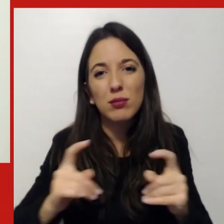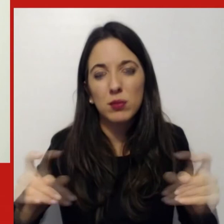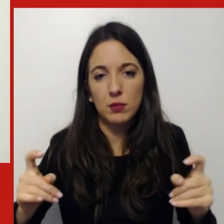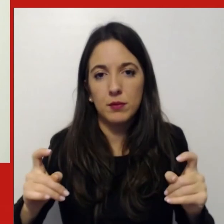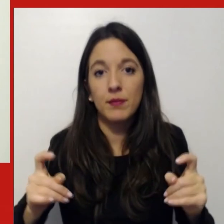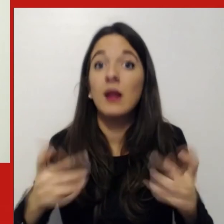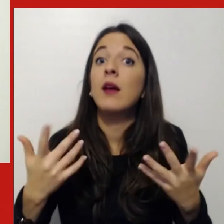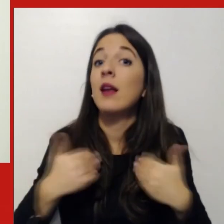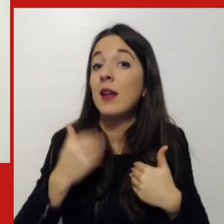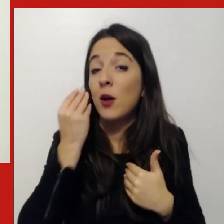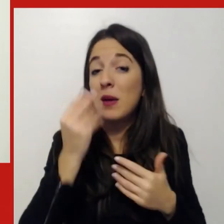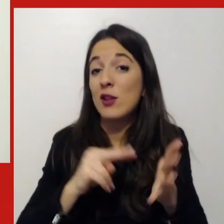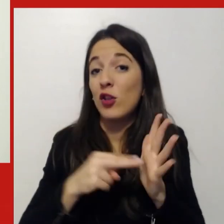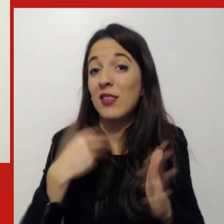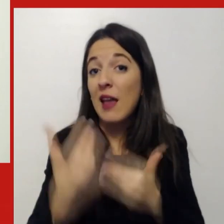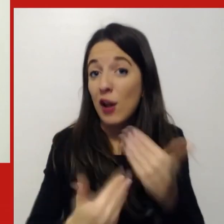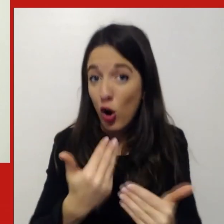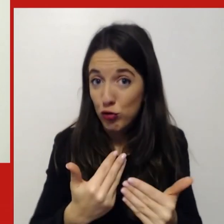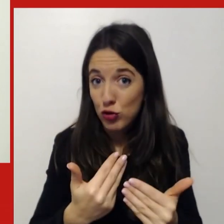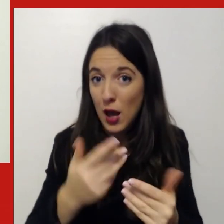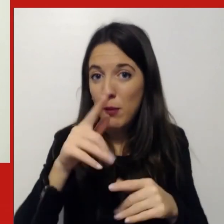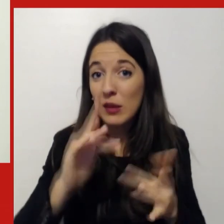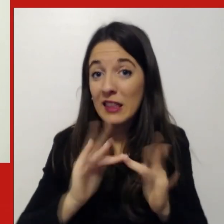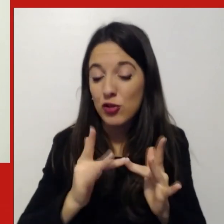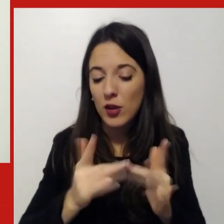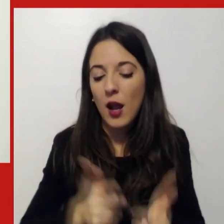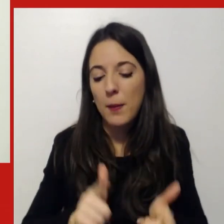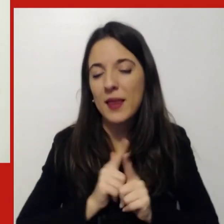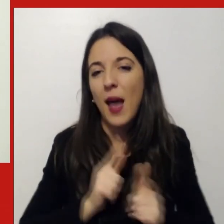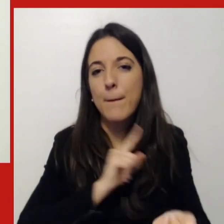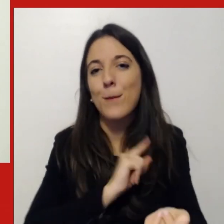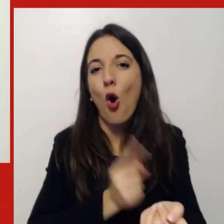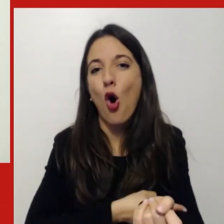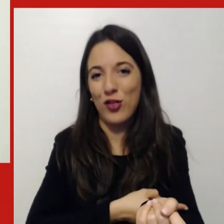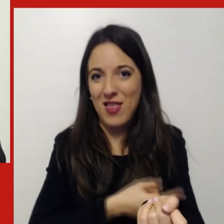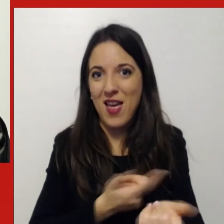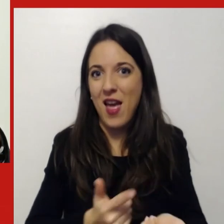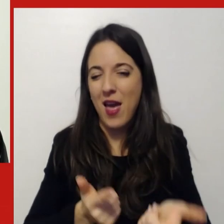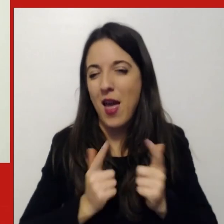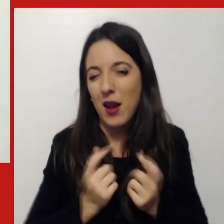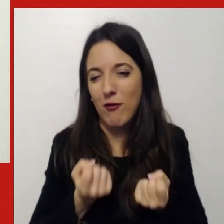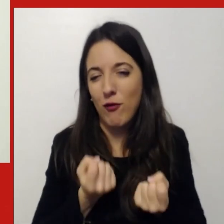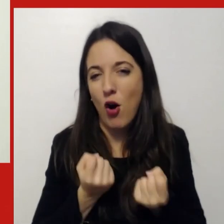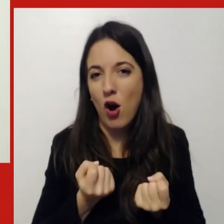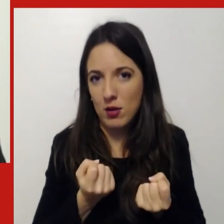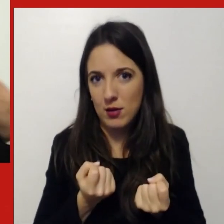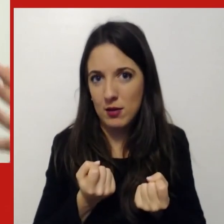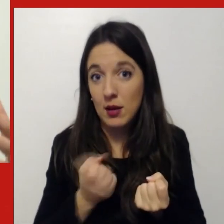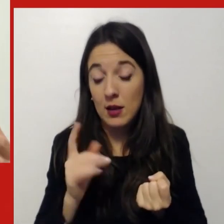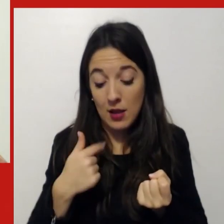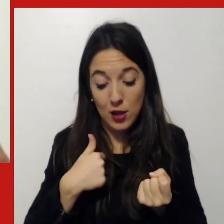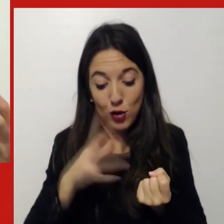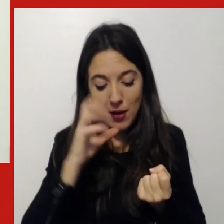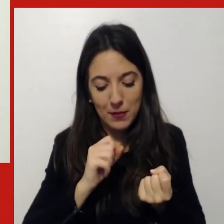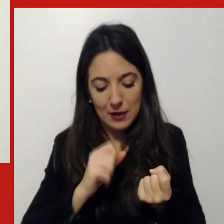superpoteri di apprendimento possibile e quindi se noi li capiamo a livello individuale a livello organizzativo cerchiamo di usare il